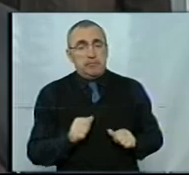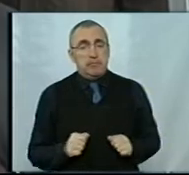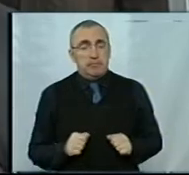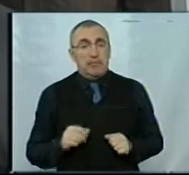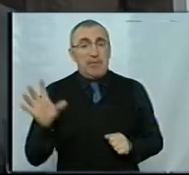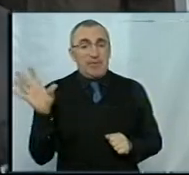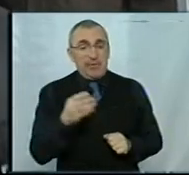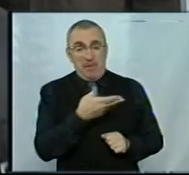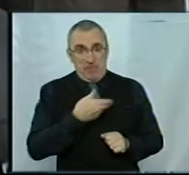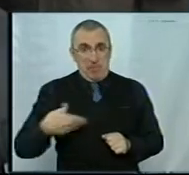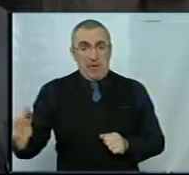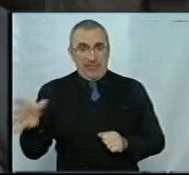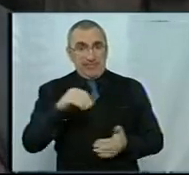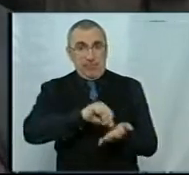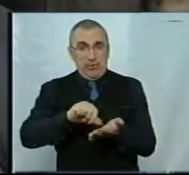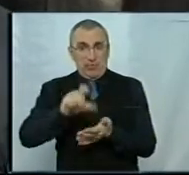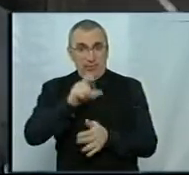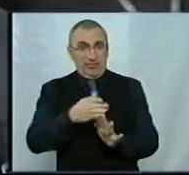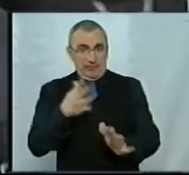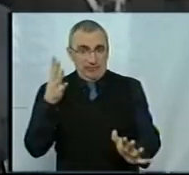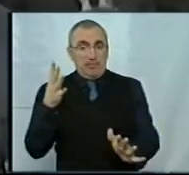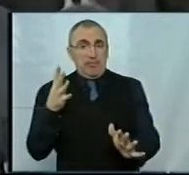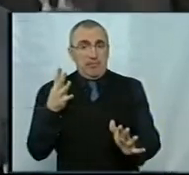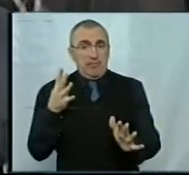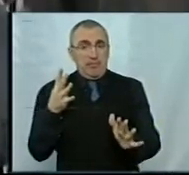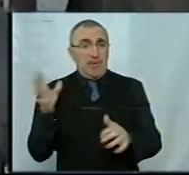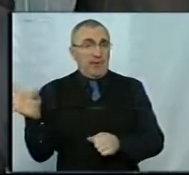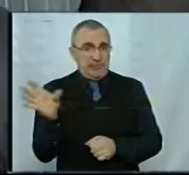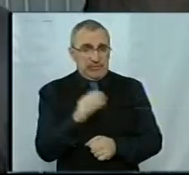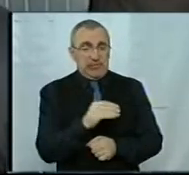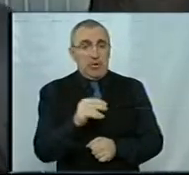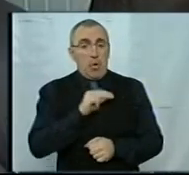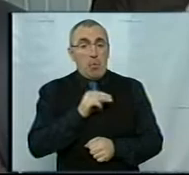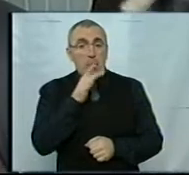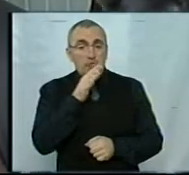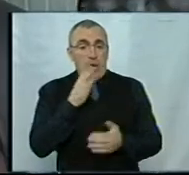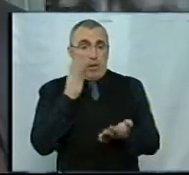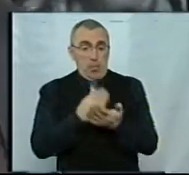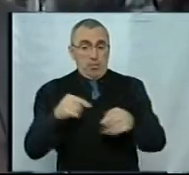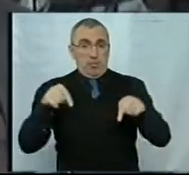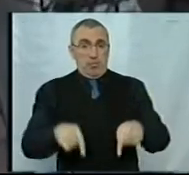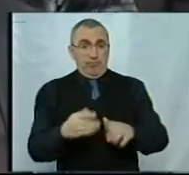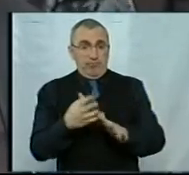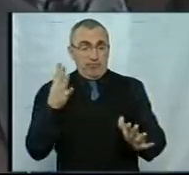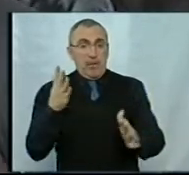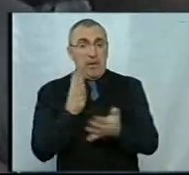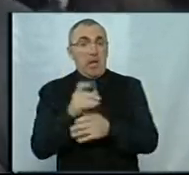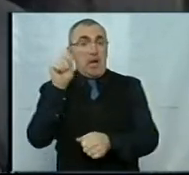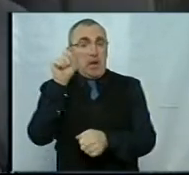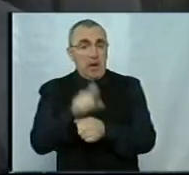Всі ми, всі присутні, не тільки я, всі в робочий час знаходяться тут, тому що є розпорядження